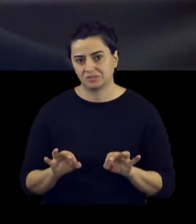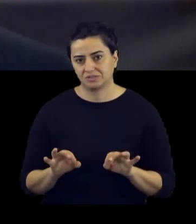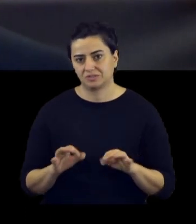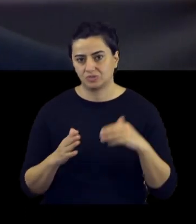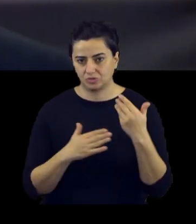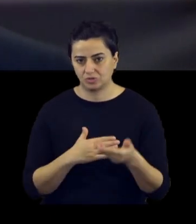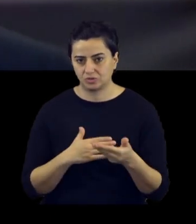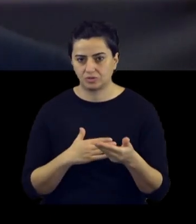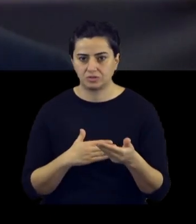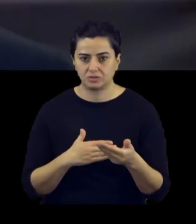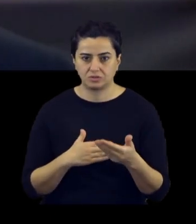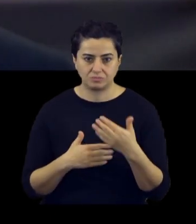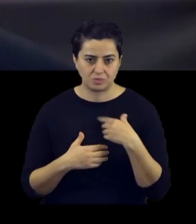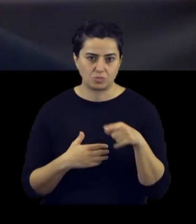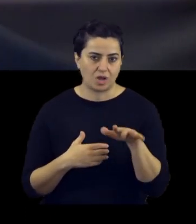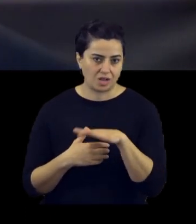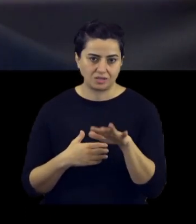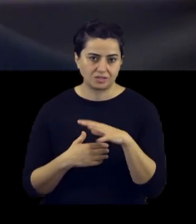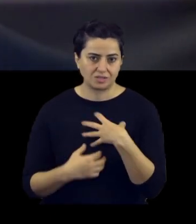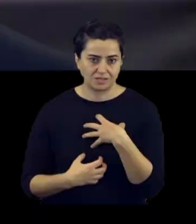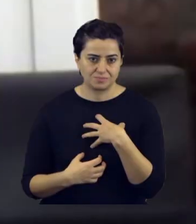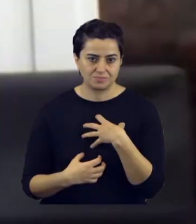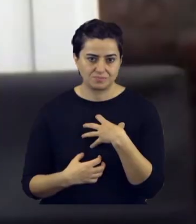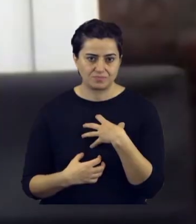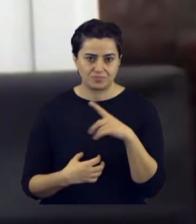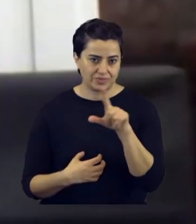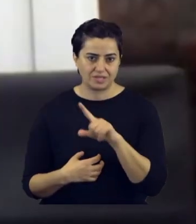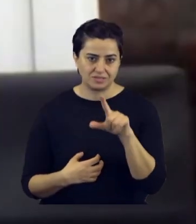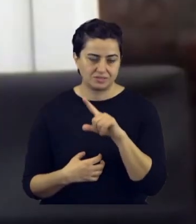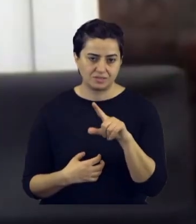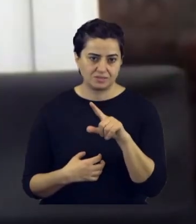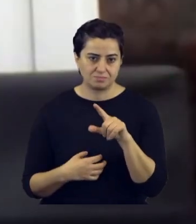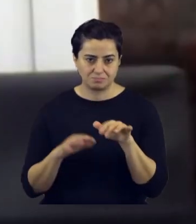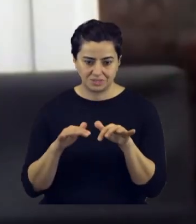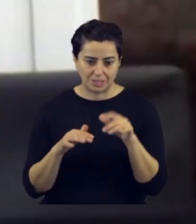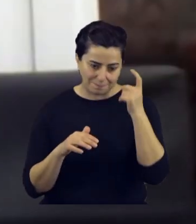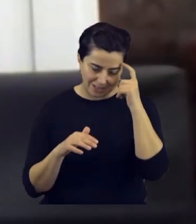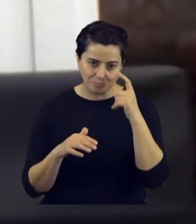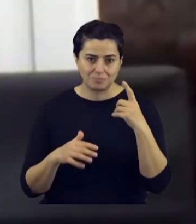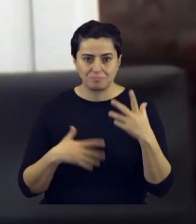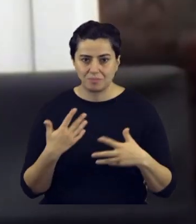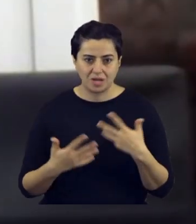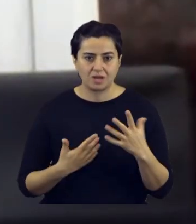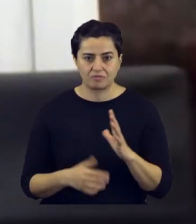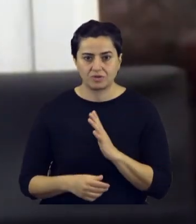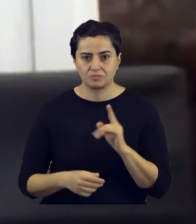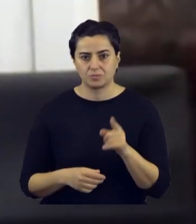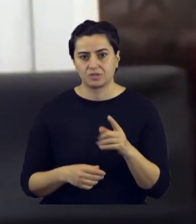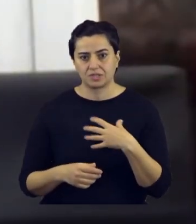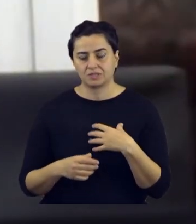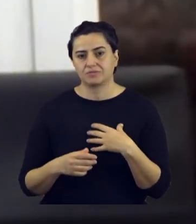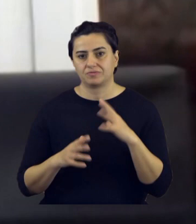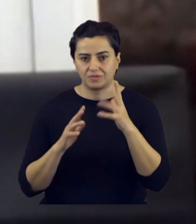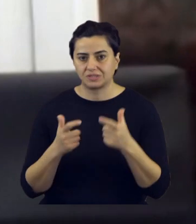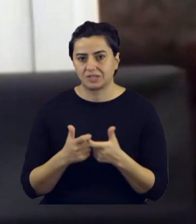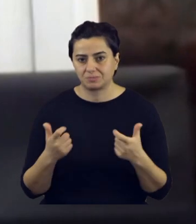Daha sonrasında ben bu alanda kendime, lise yıllarında bilgisayar bilimlerine de çok fazla ilgim vardı. Bu alanda